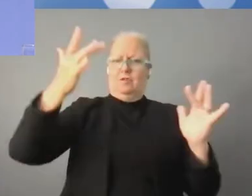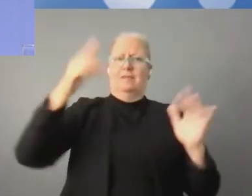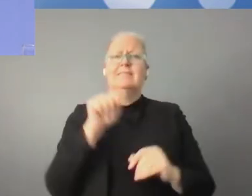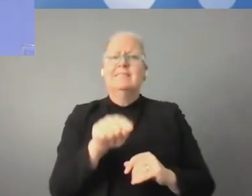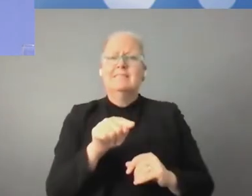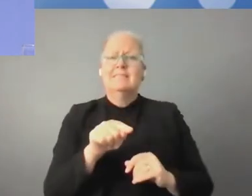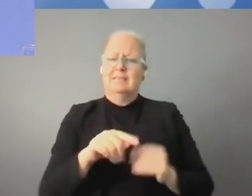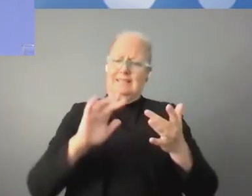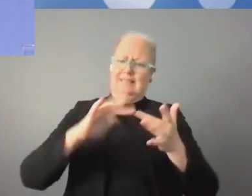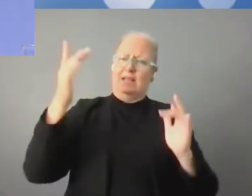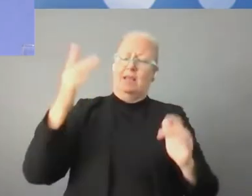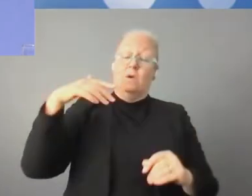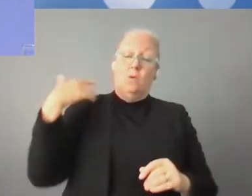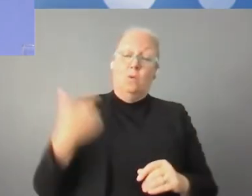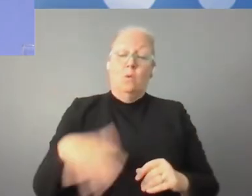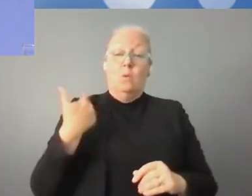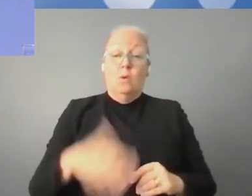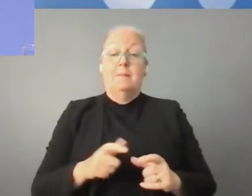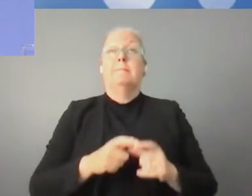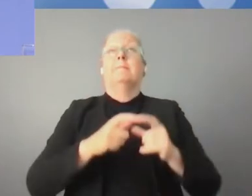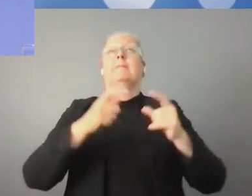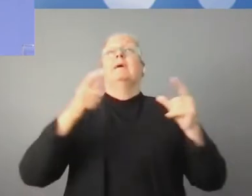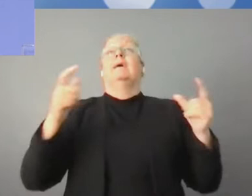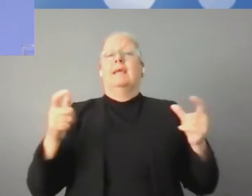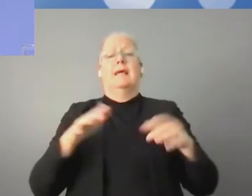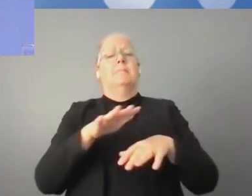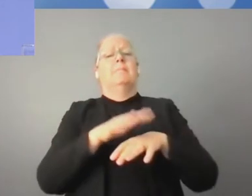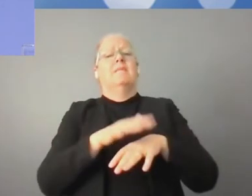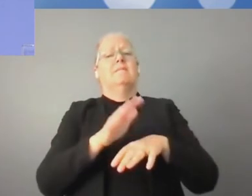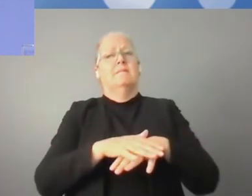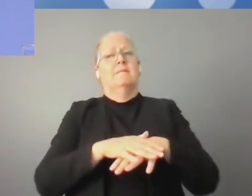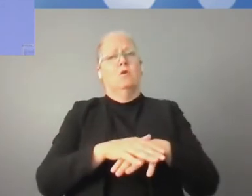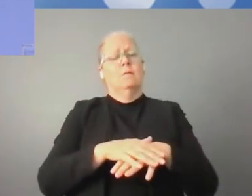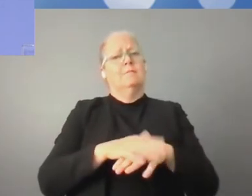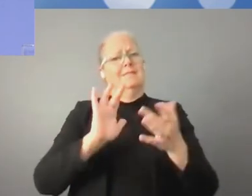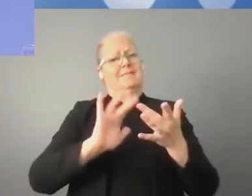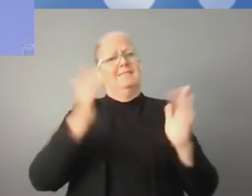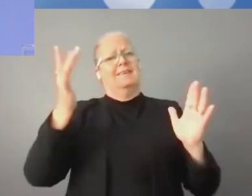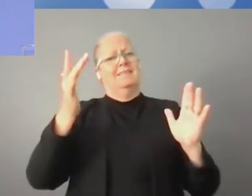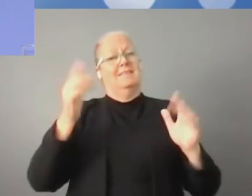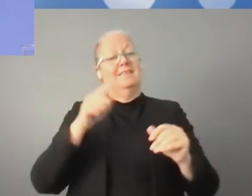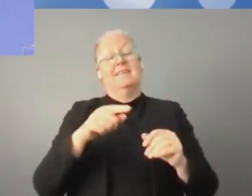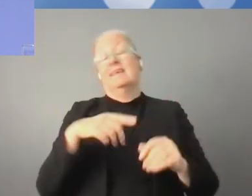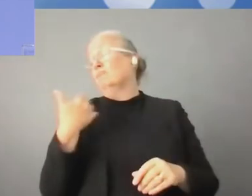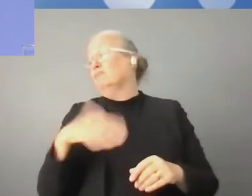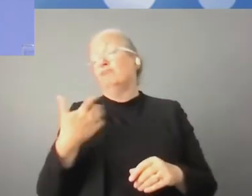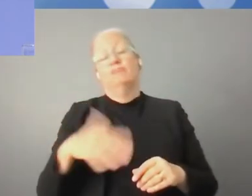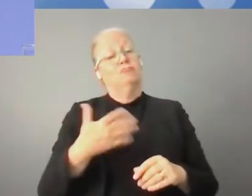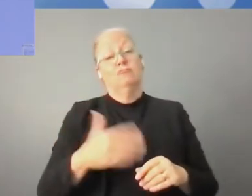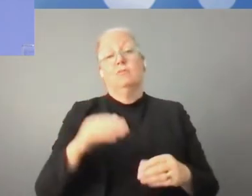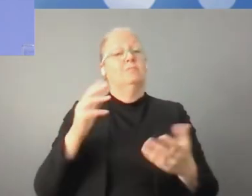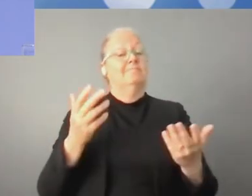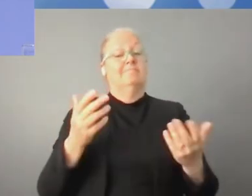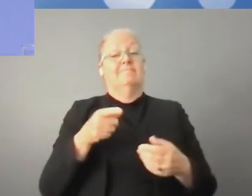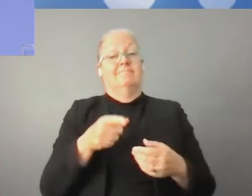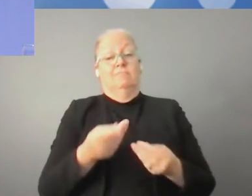współpracy i wzrostu gospodarczego, o której kiedykolwiek marzyliśmy. Ten